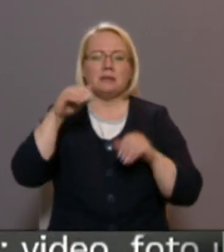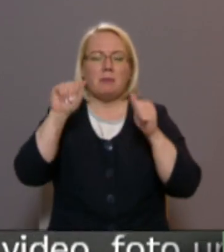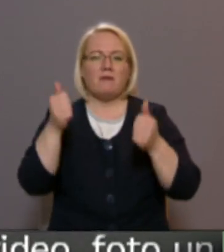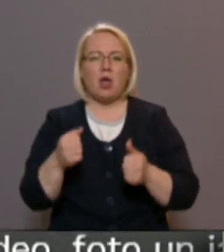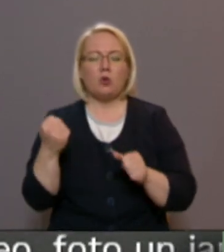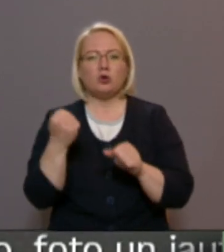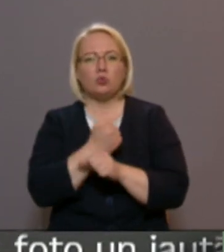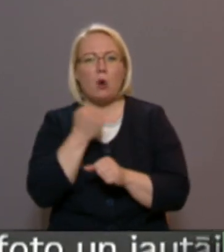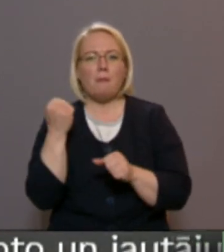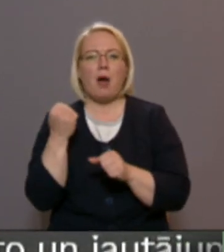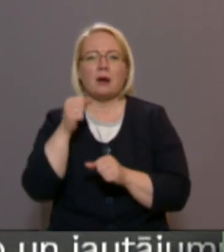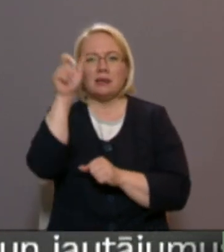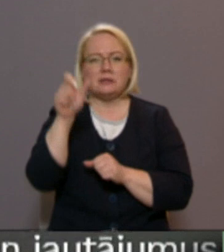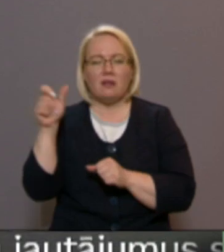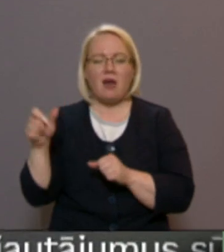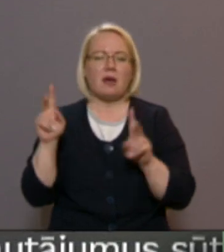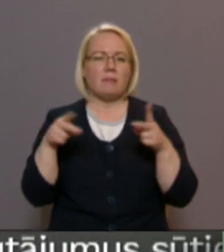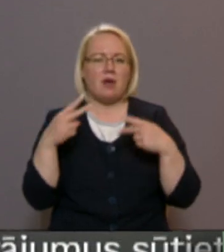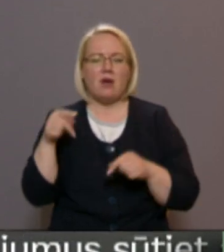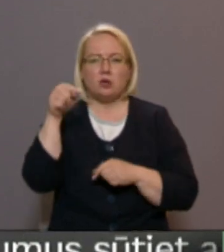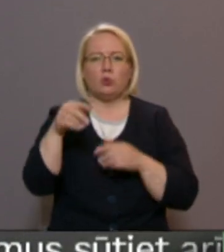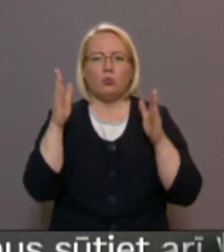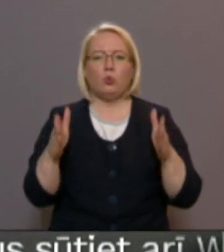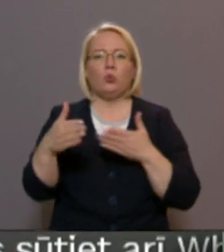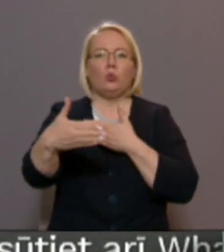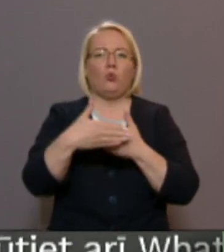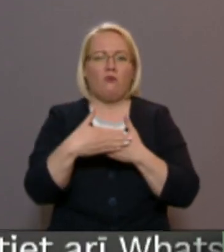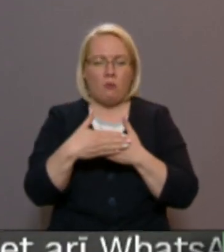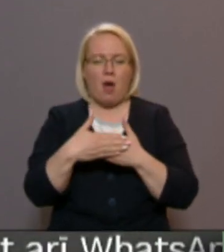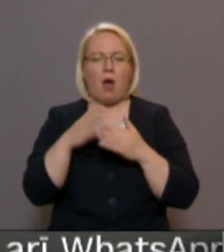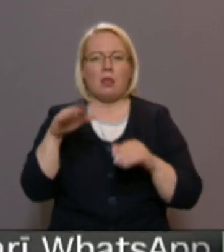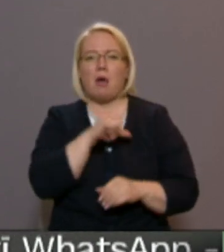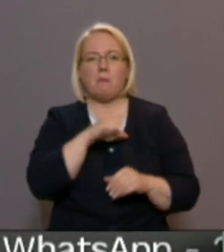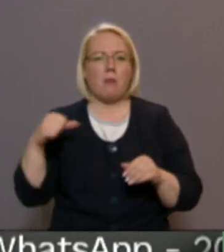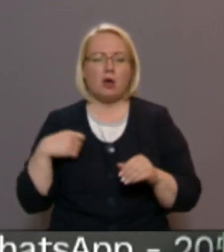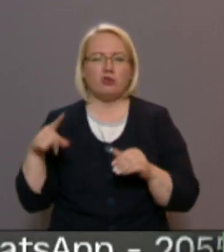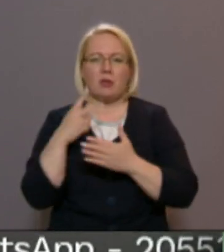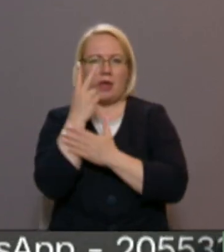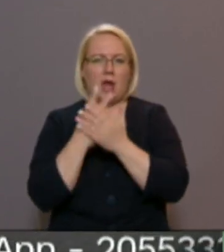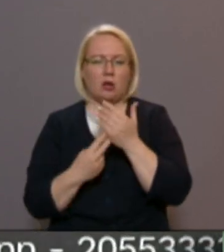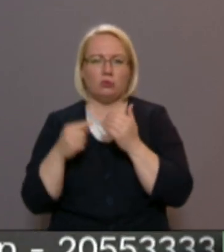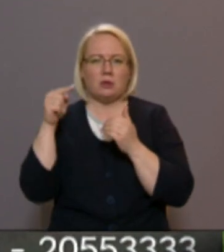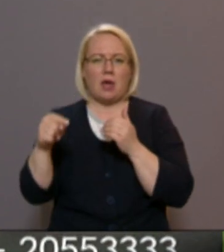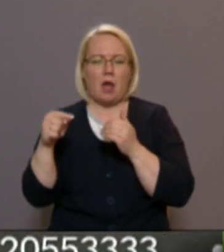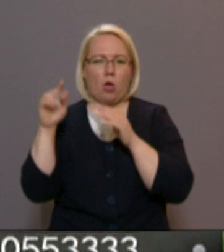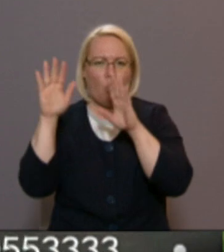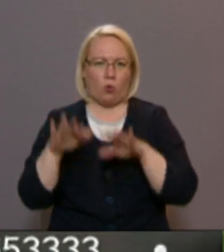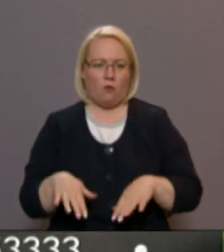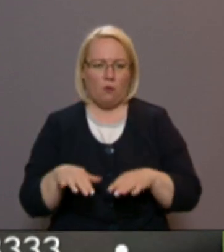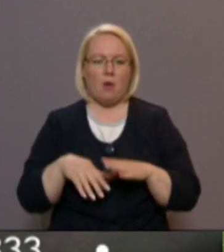tomēr cilvēkiem tu nevajadzētu atrasties tūlumā, lai paši neiekļūtajā nogrūmā iekšā arī.